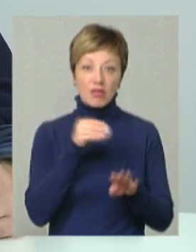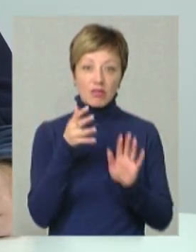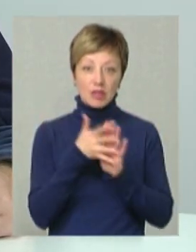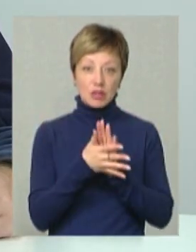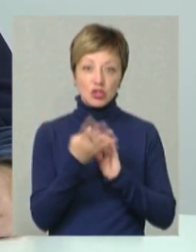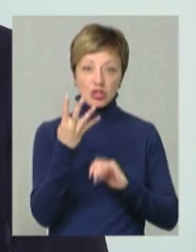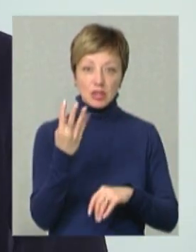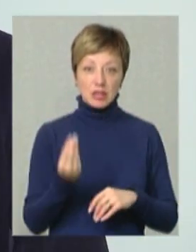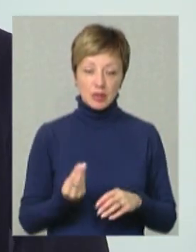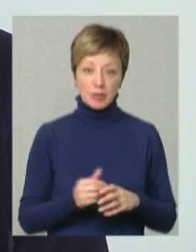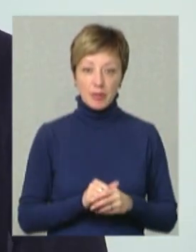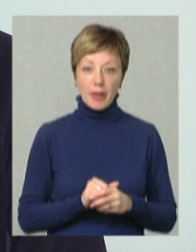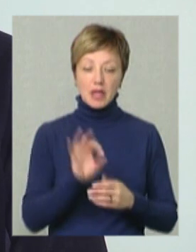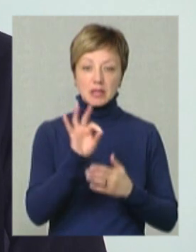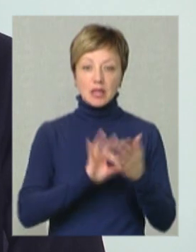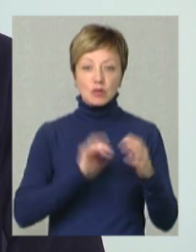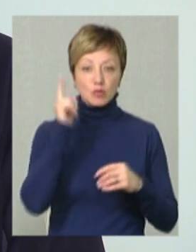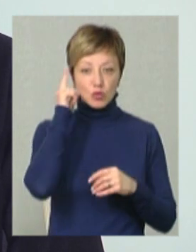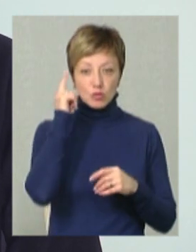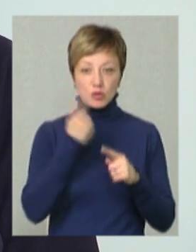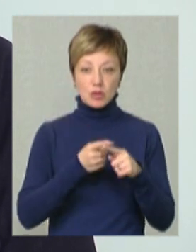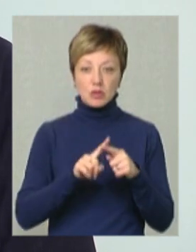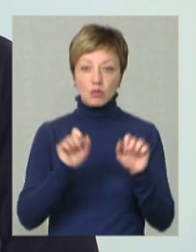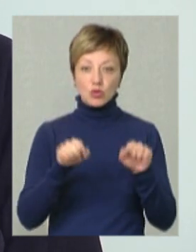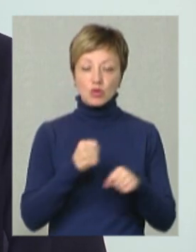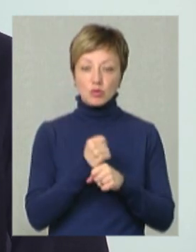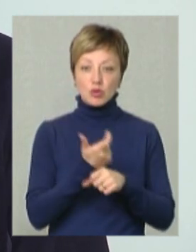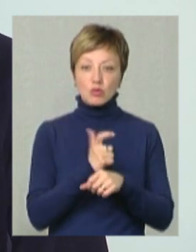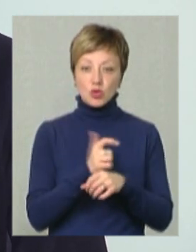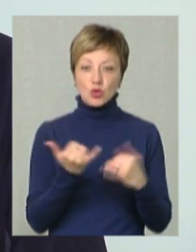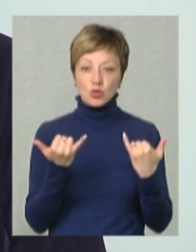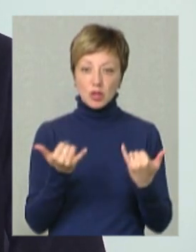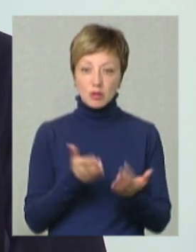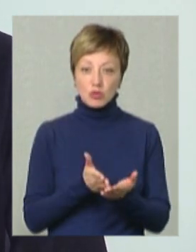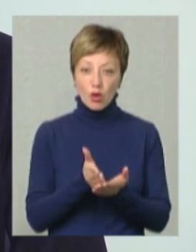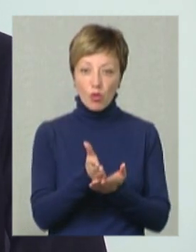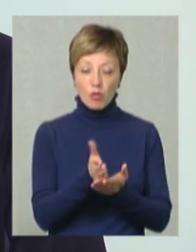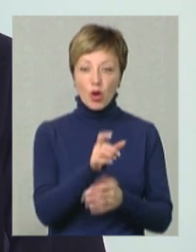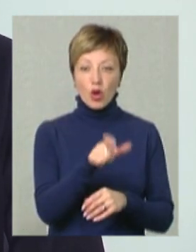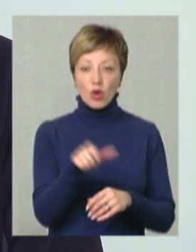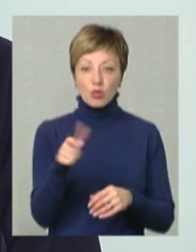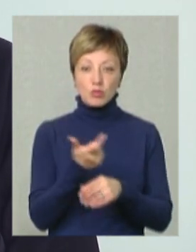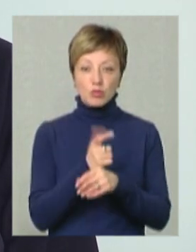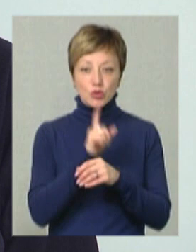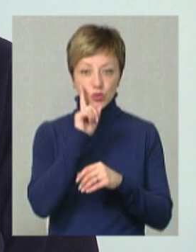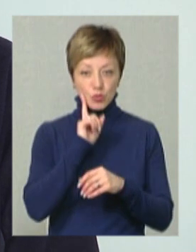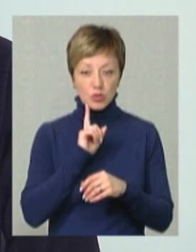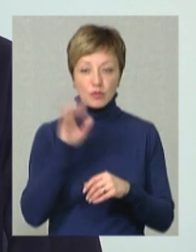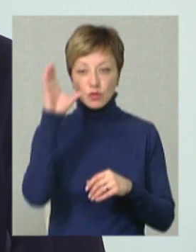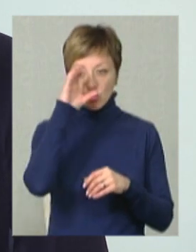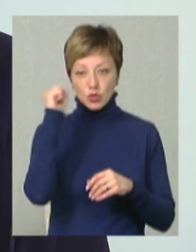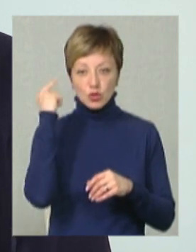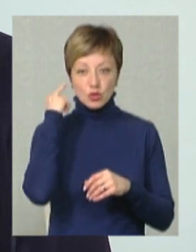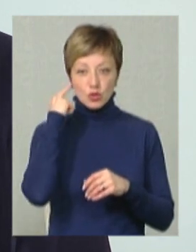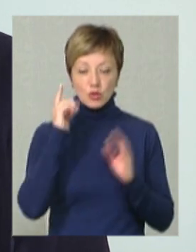командою чотири дні. Зразу подумав, що можна це ж зробити якось більш сучасним шляхом, і людям буде більш зручніше, і вночі будуть чути.